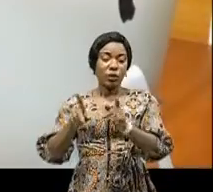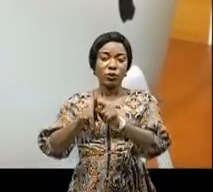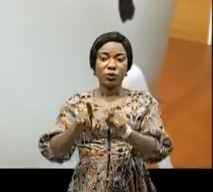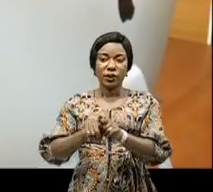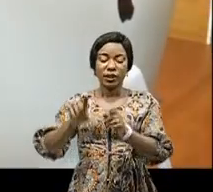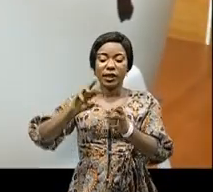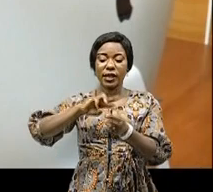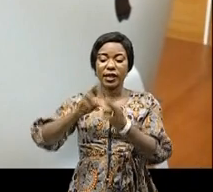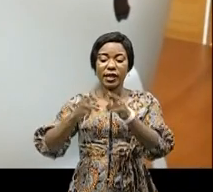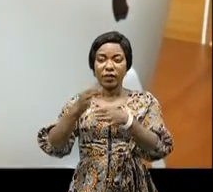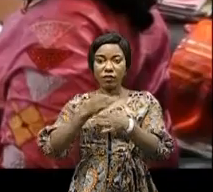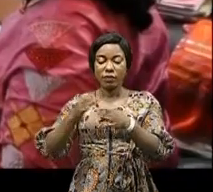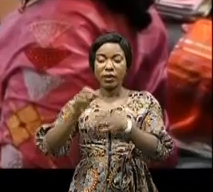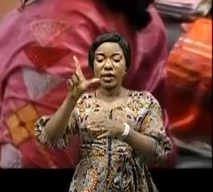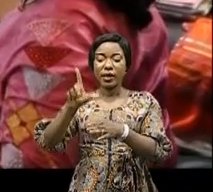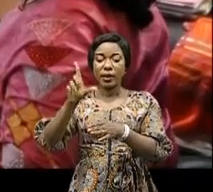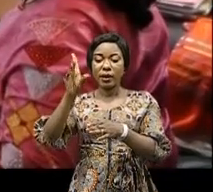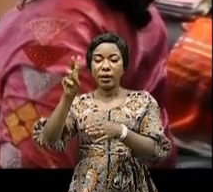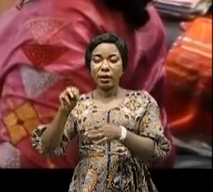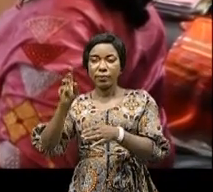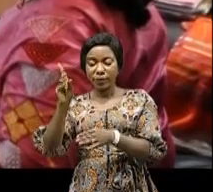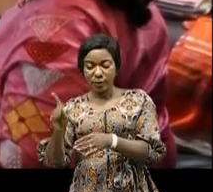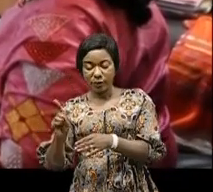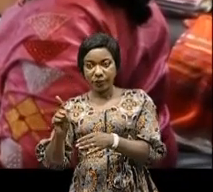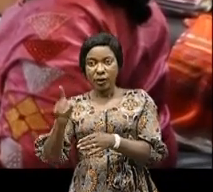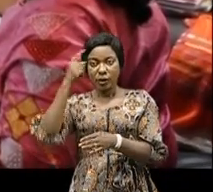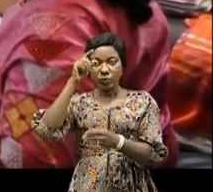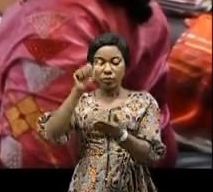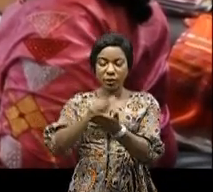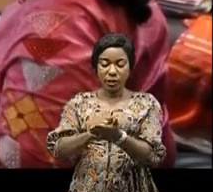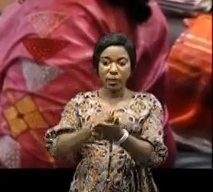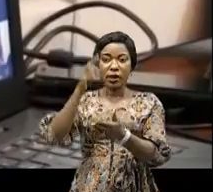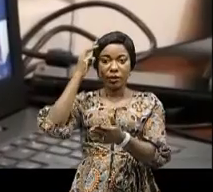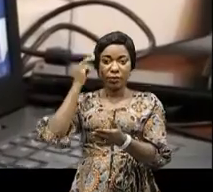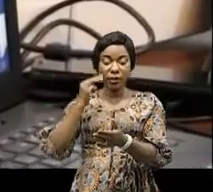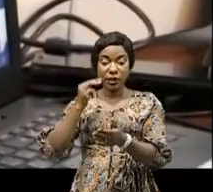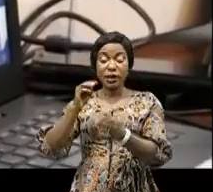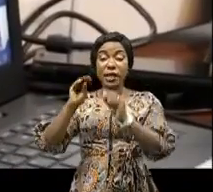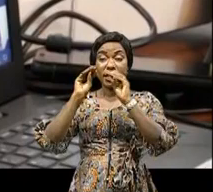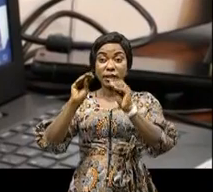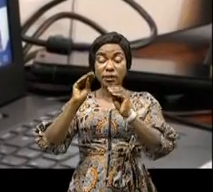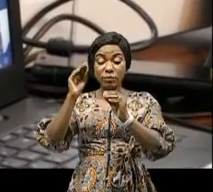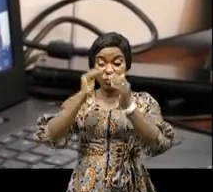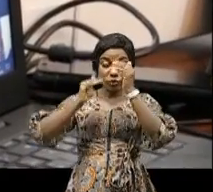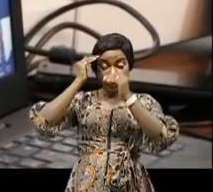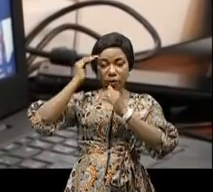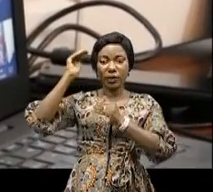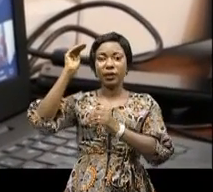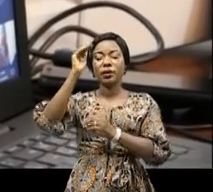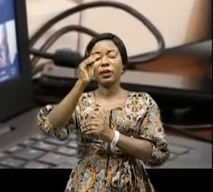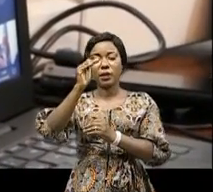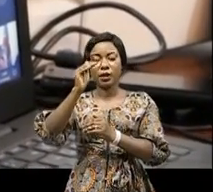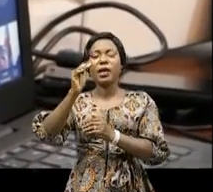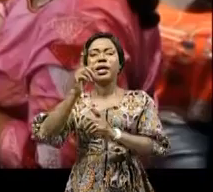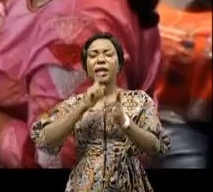réforme LMD. À ces sujets, le ministre de l'enseignement supérieur et universitaire a